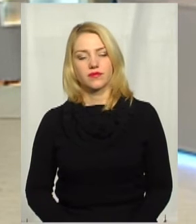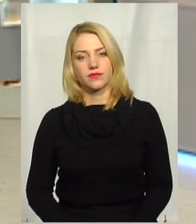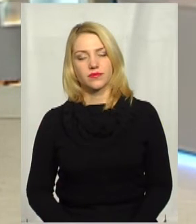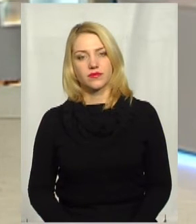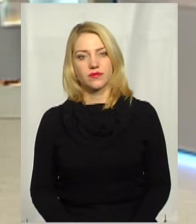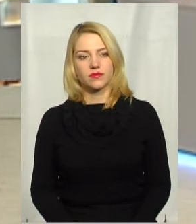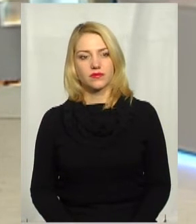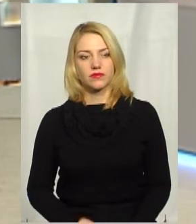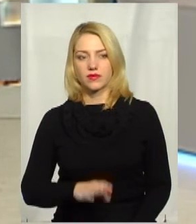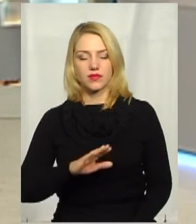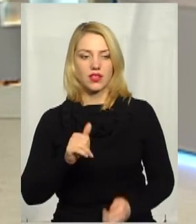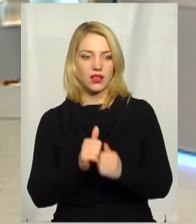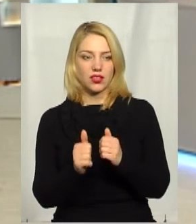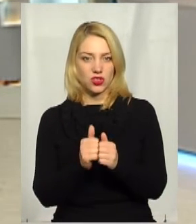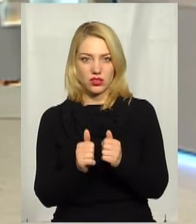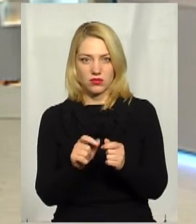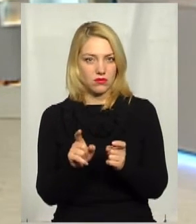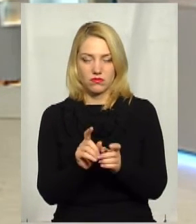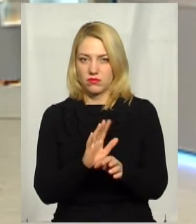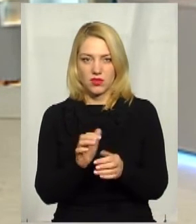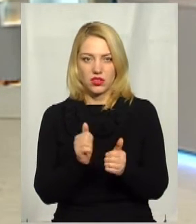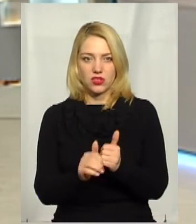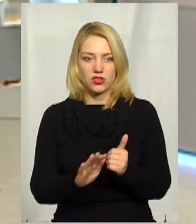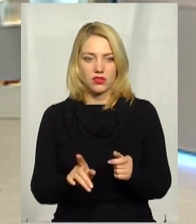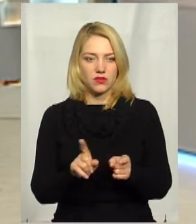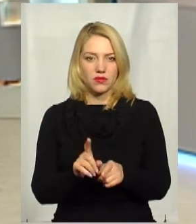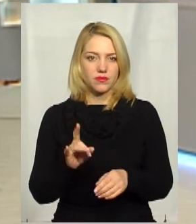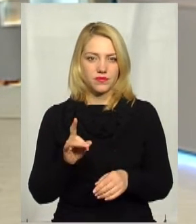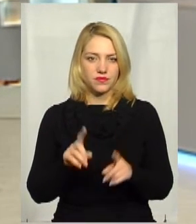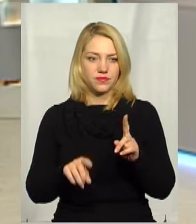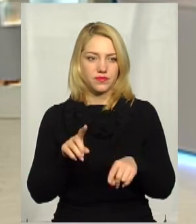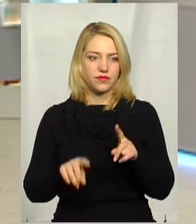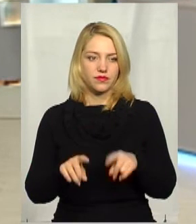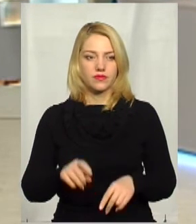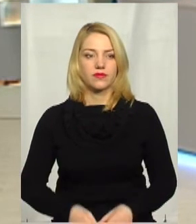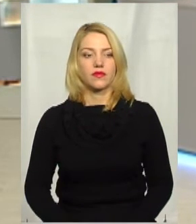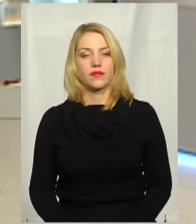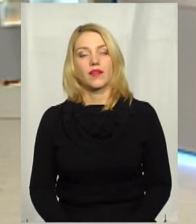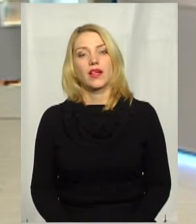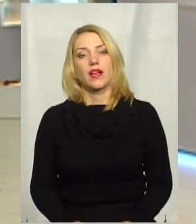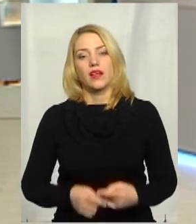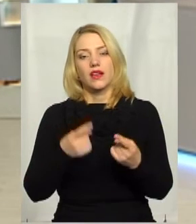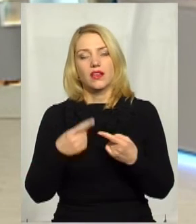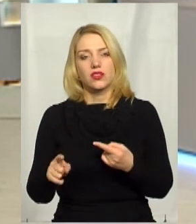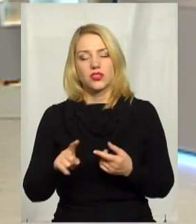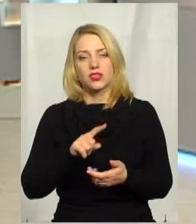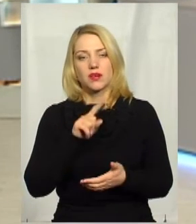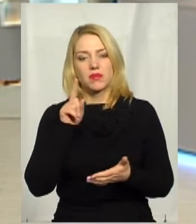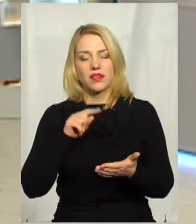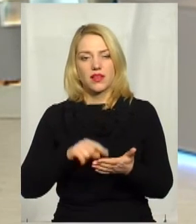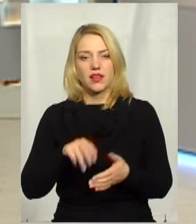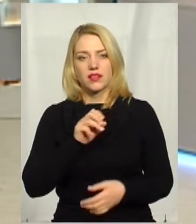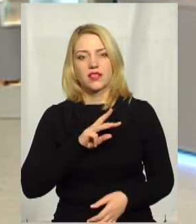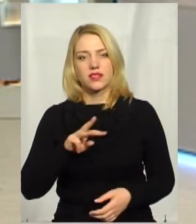Не часто це? Не часто, не часті такі випадки. Тоді інше до вас питання на сайті